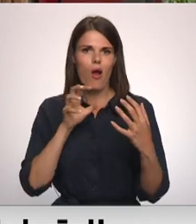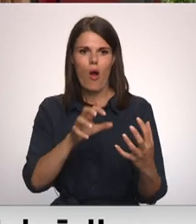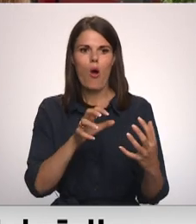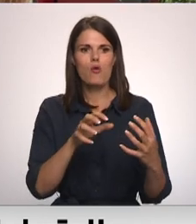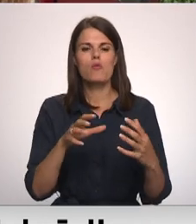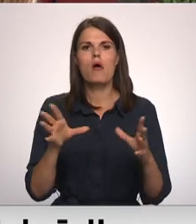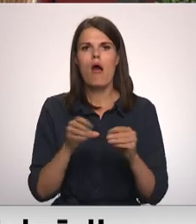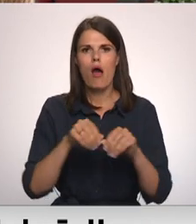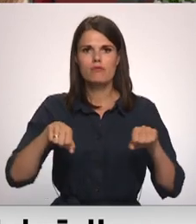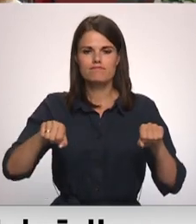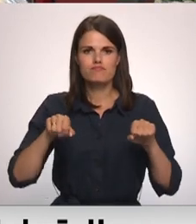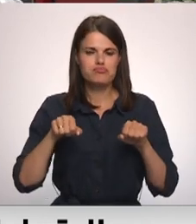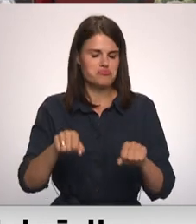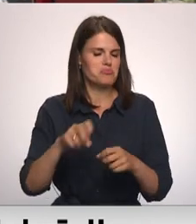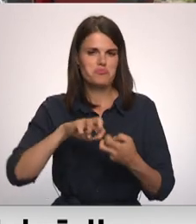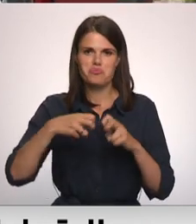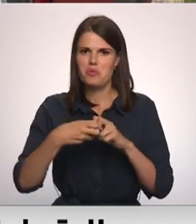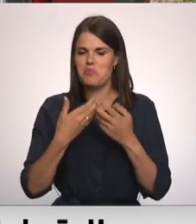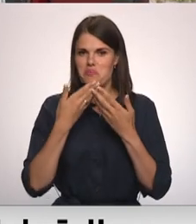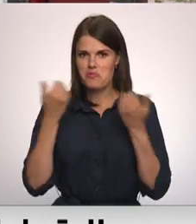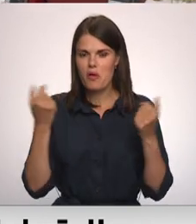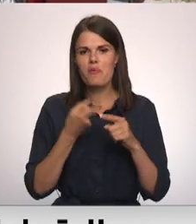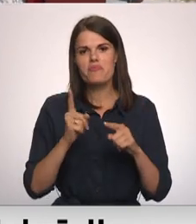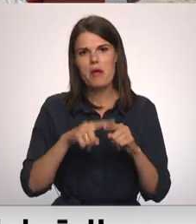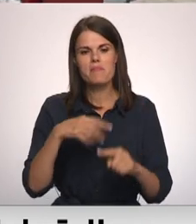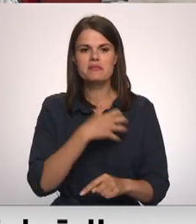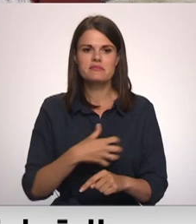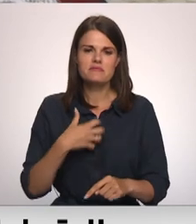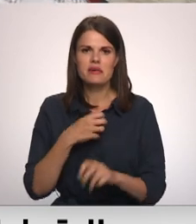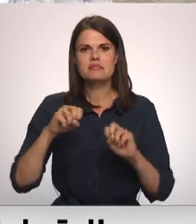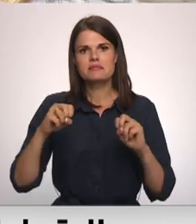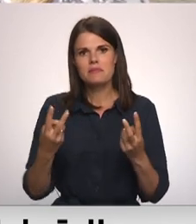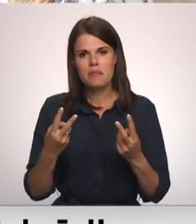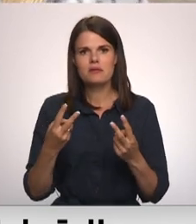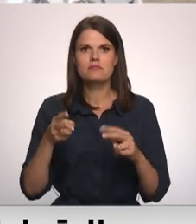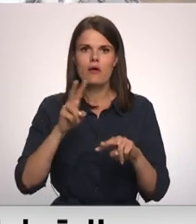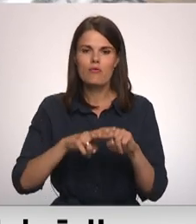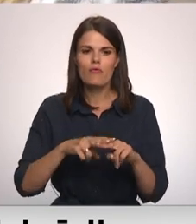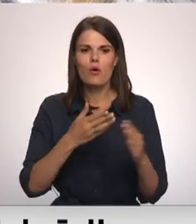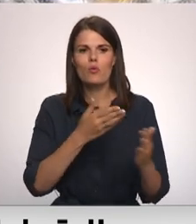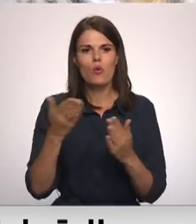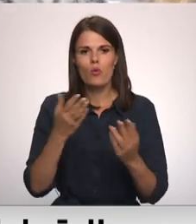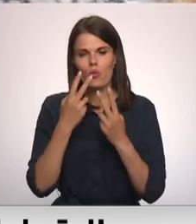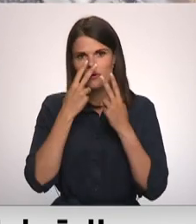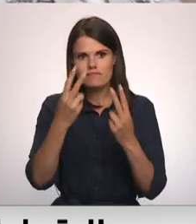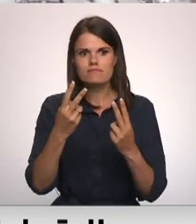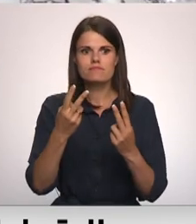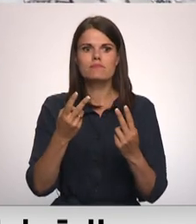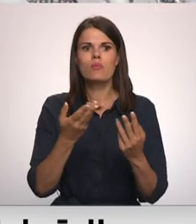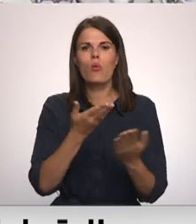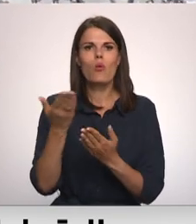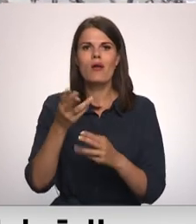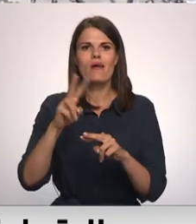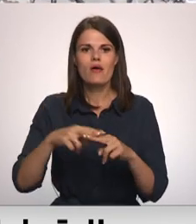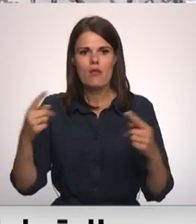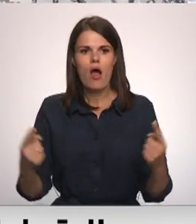mobilitātes skuteru nesot problēmu, tāpēc būtu nepieciešama vietne, kur varētu redzēt gan pacēlāju, gan ratiņkrēslam paredzētās